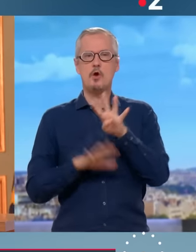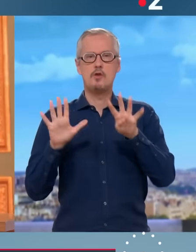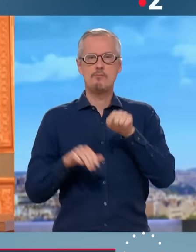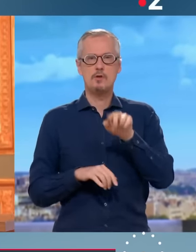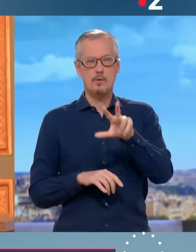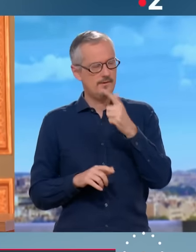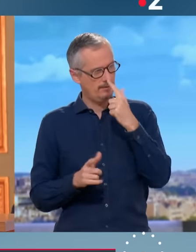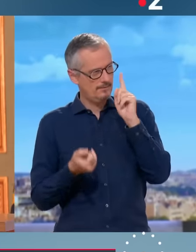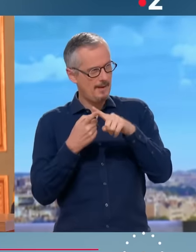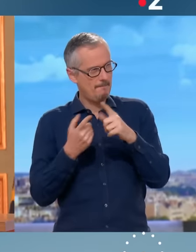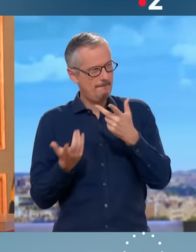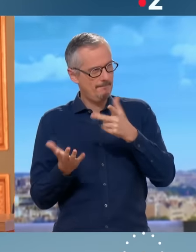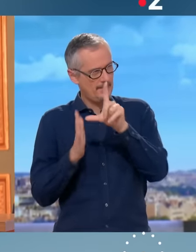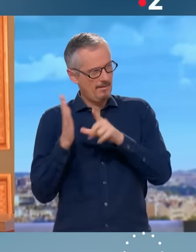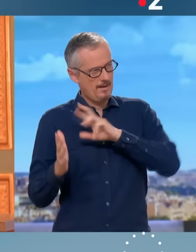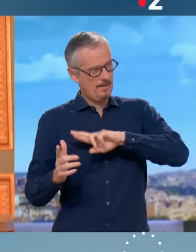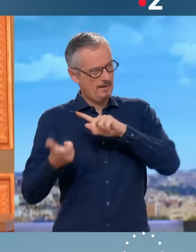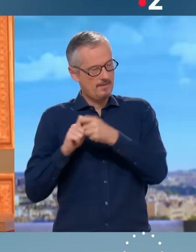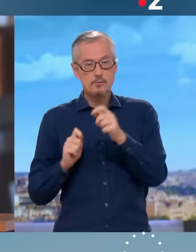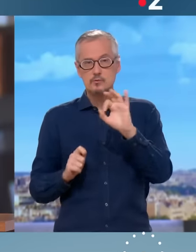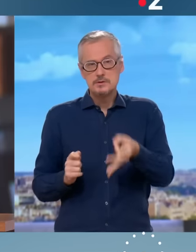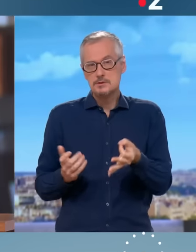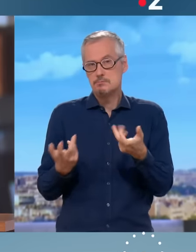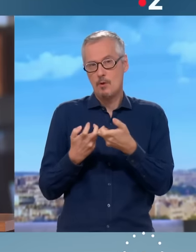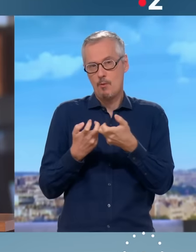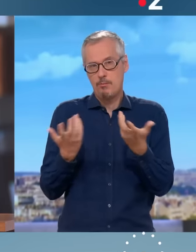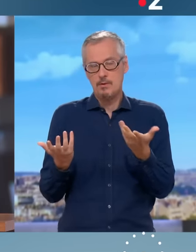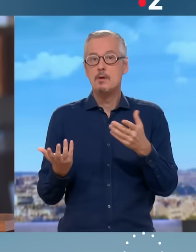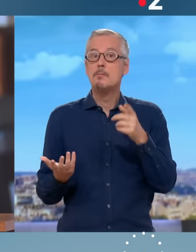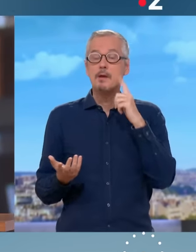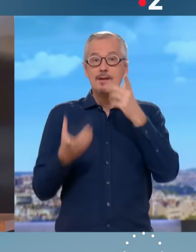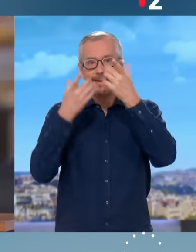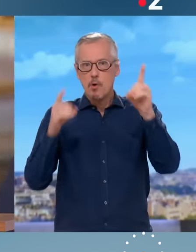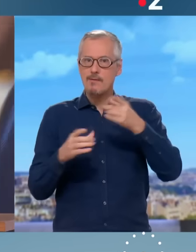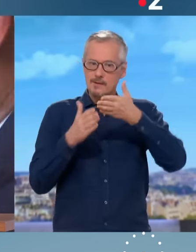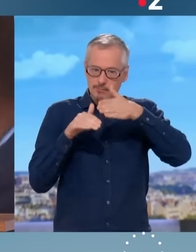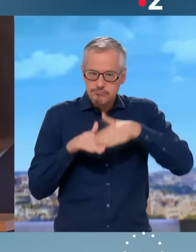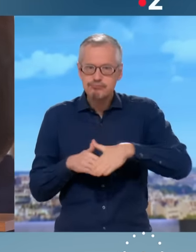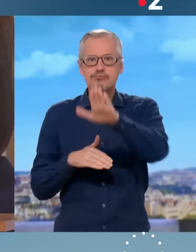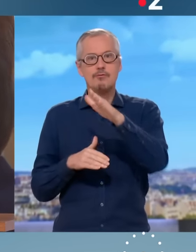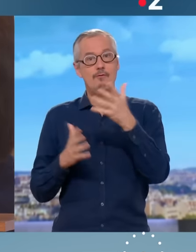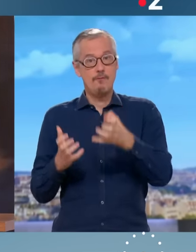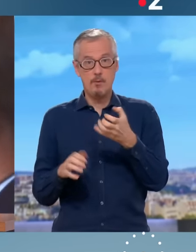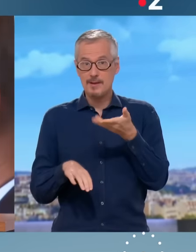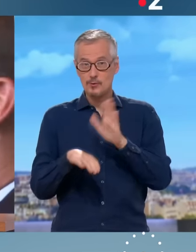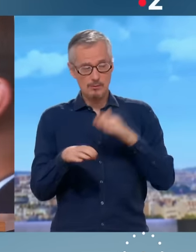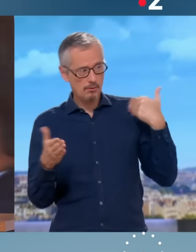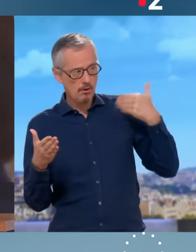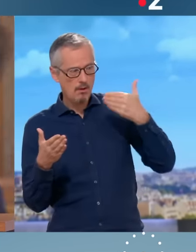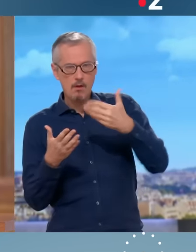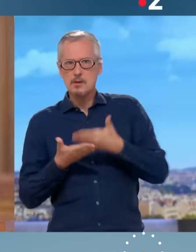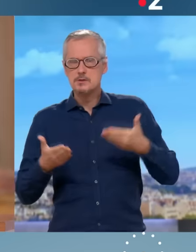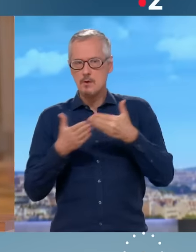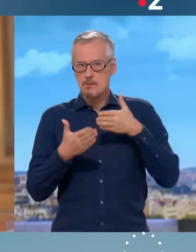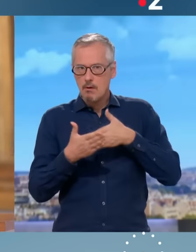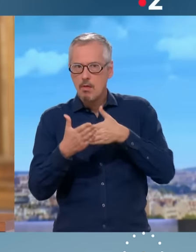retraites,'est-à-dire comment pourrait-on faire croire aujourd'hui que la démocratie va se remettre en mouvement, alors que nous n'avons pas totalement réglé ce